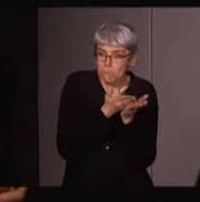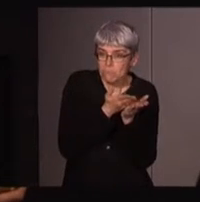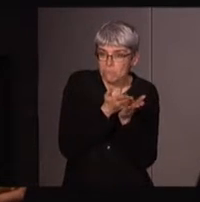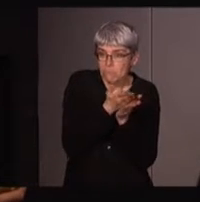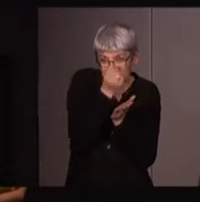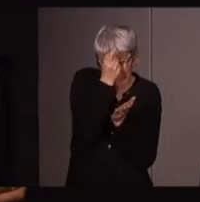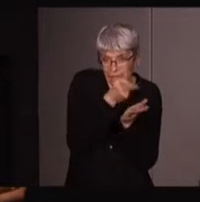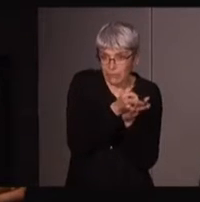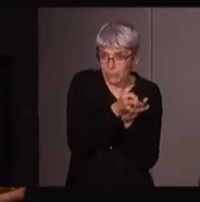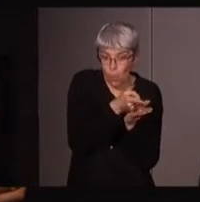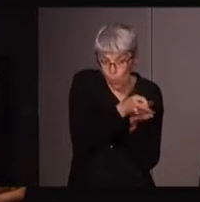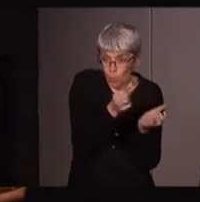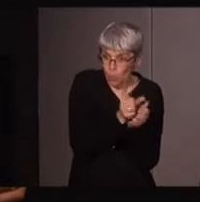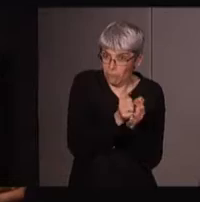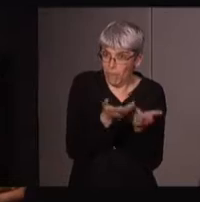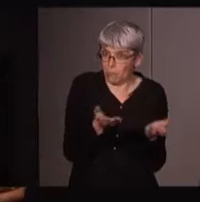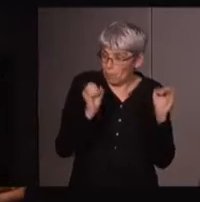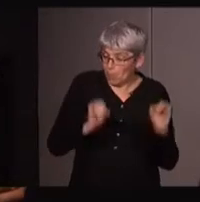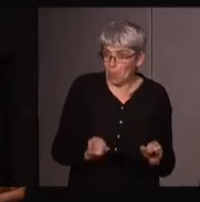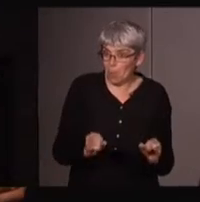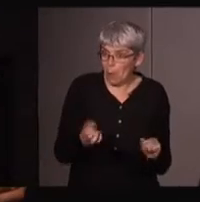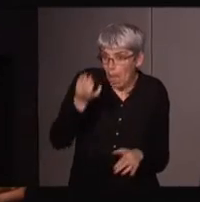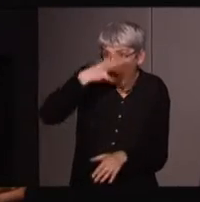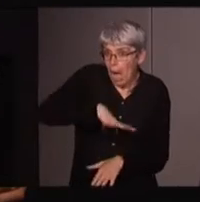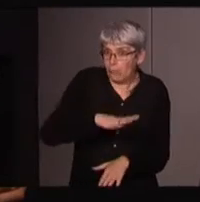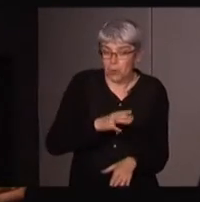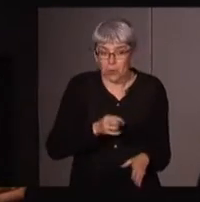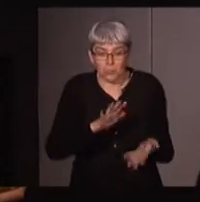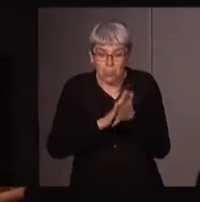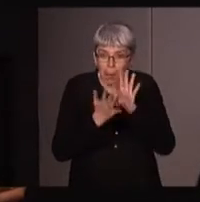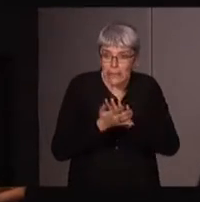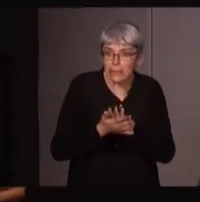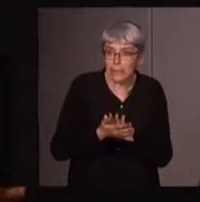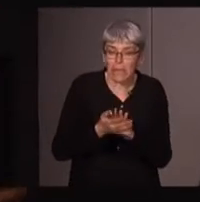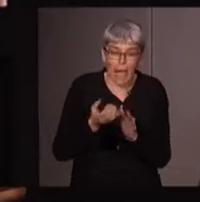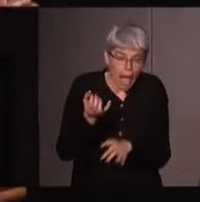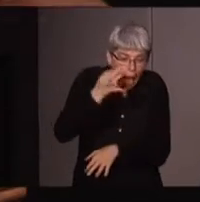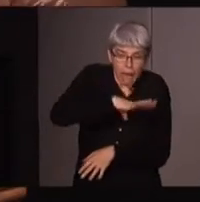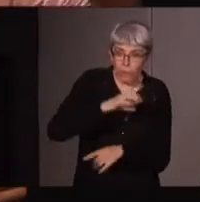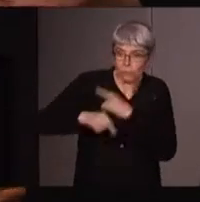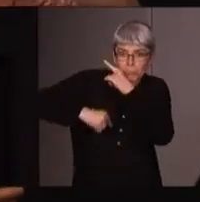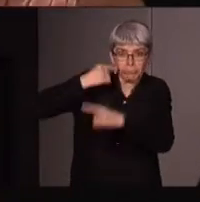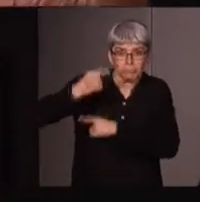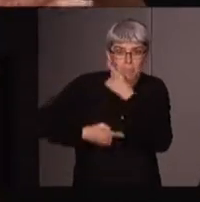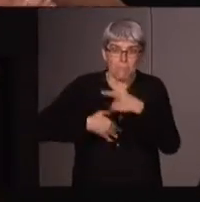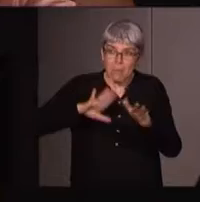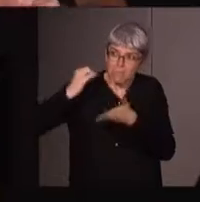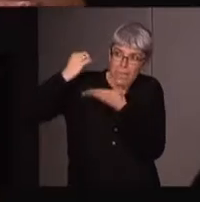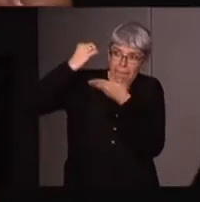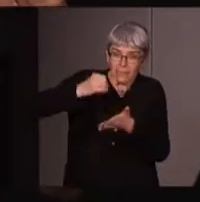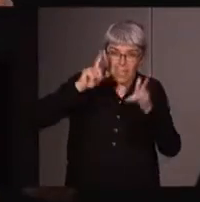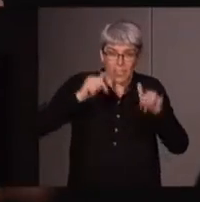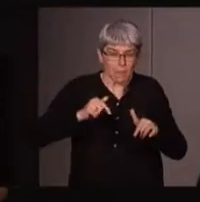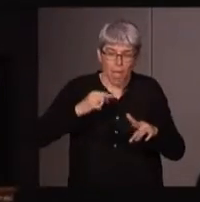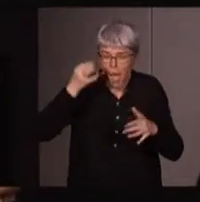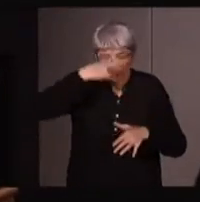s'autorise totalement à inventer ces pratiques, inventer ces traditions, même si en effet, elles héritent, mais de